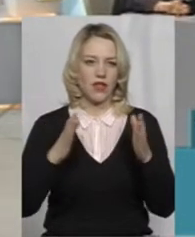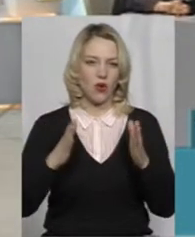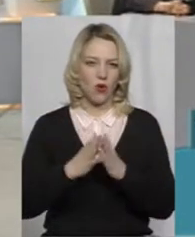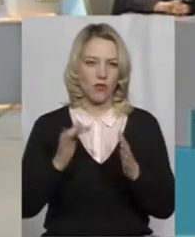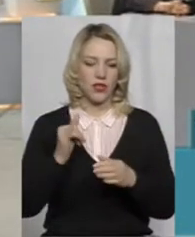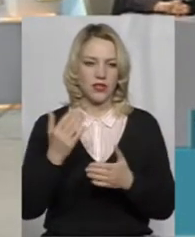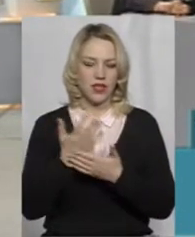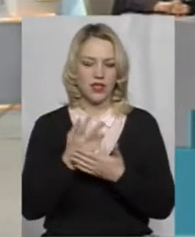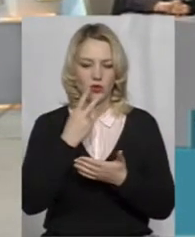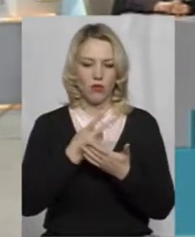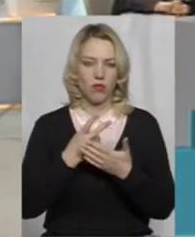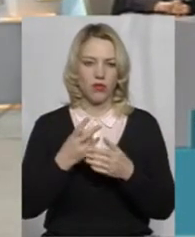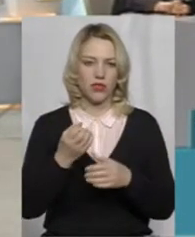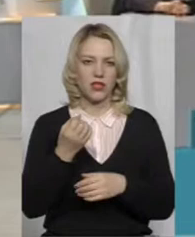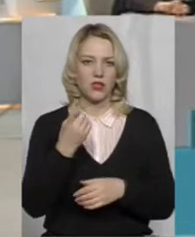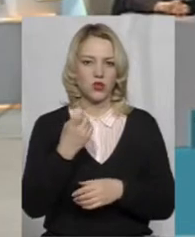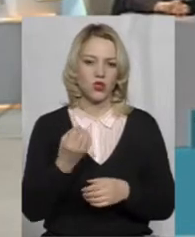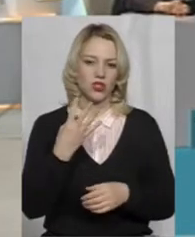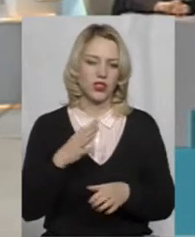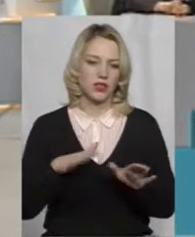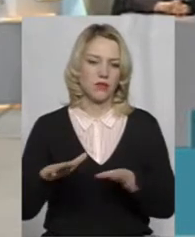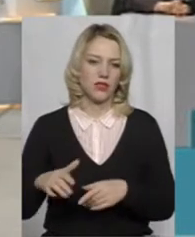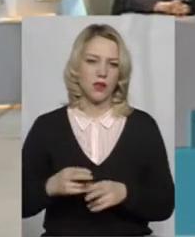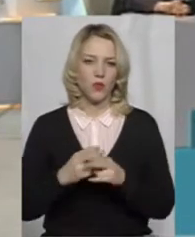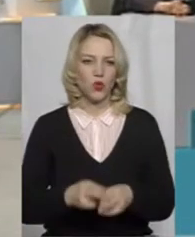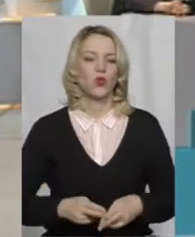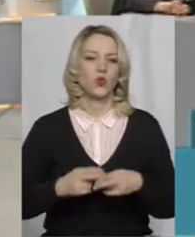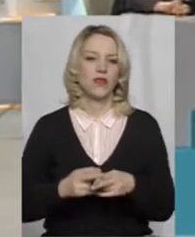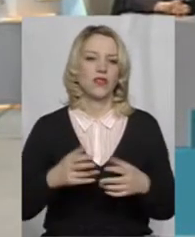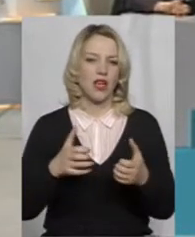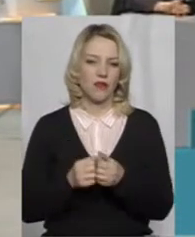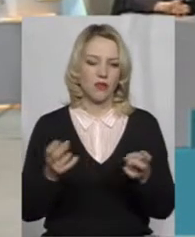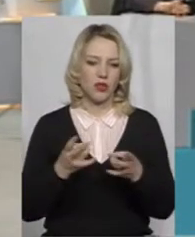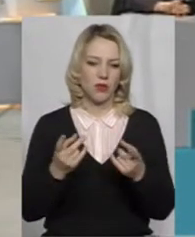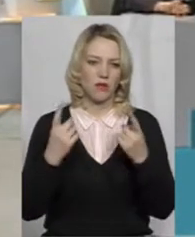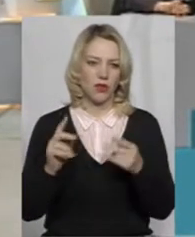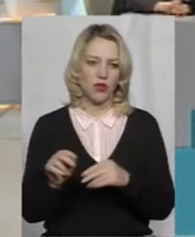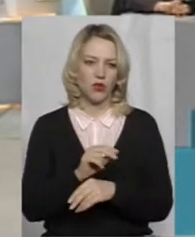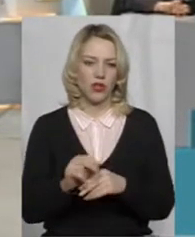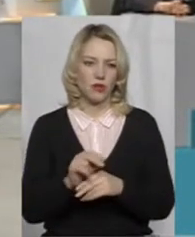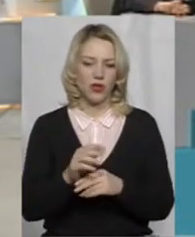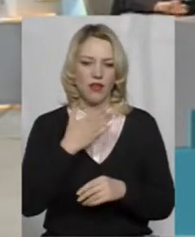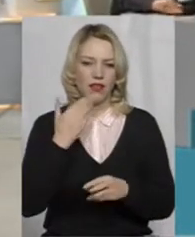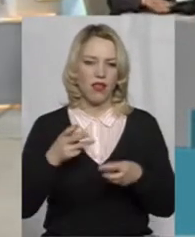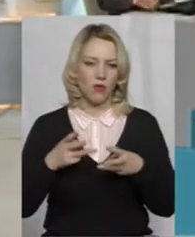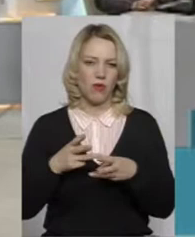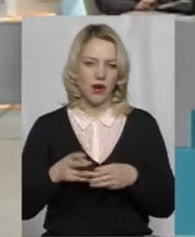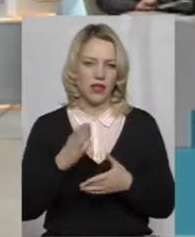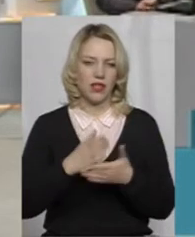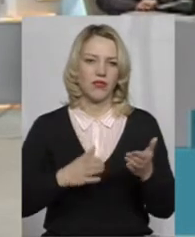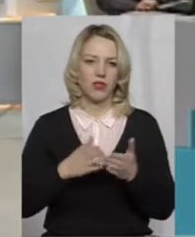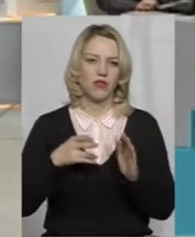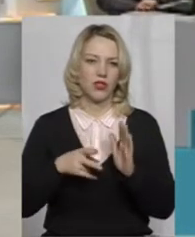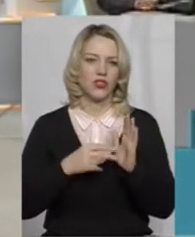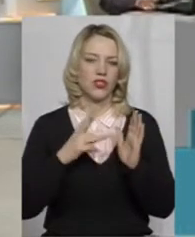кінопокос на 114 місць, то, що ми казали. Дунаєвецький – аварійний, потребую капітального ремонту, не опалюється, ліквідовано в